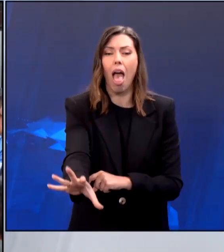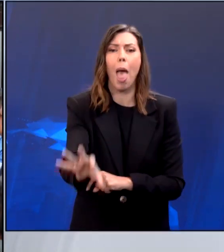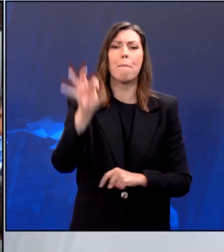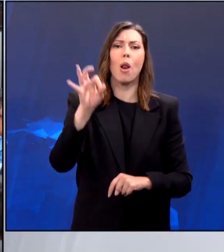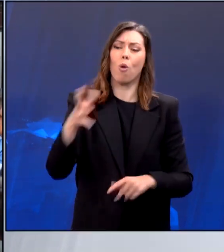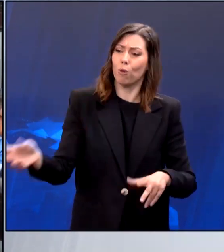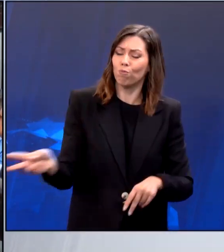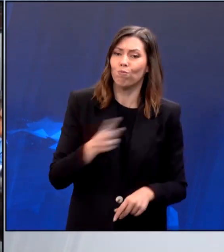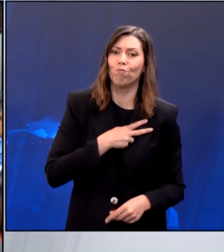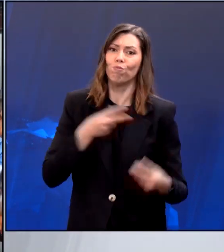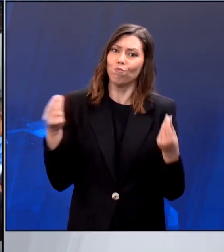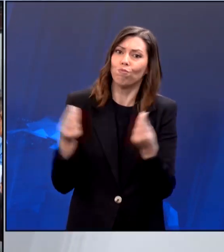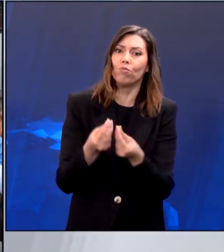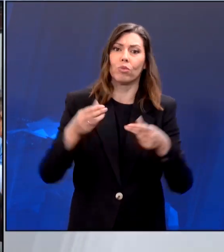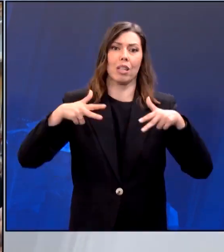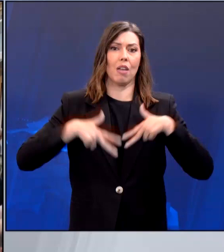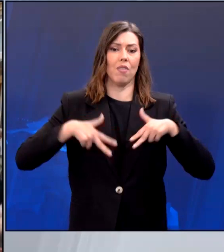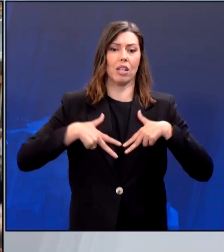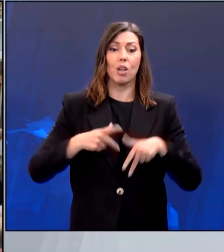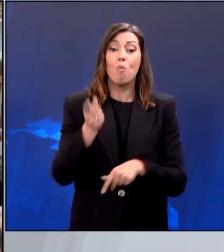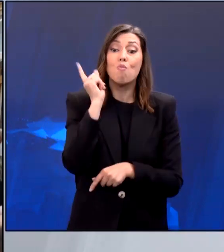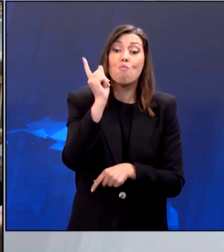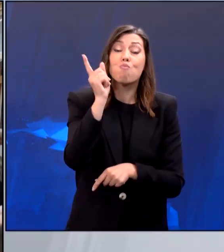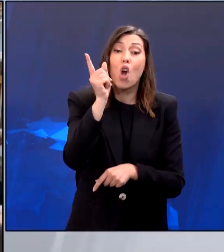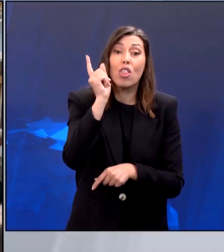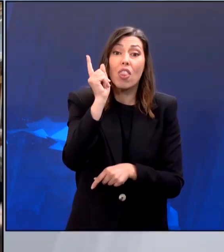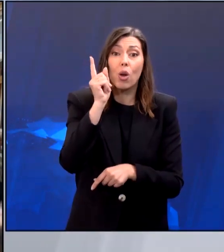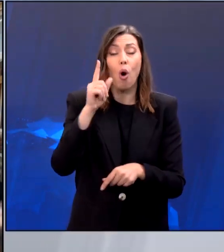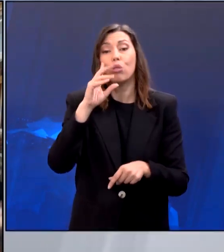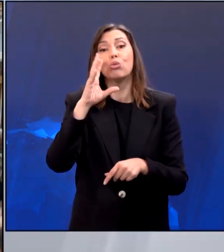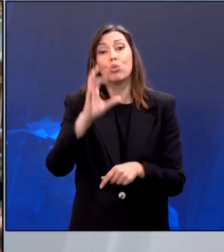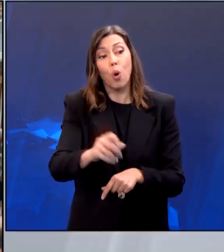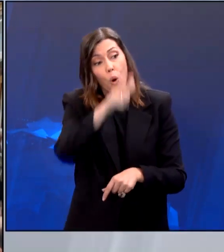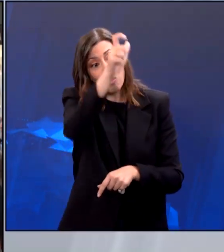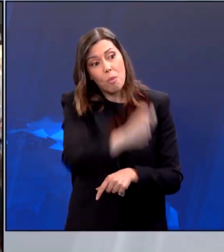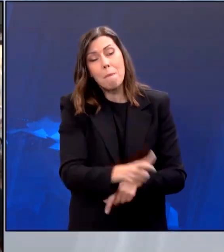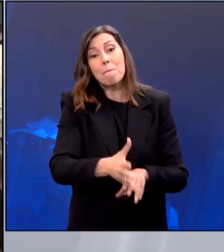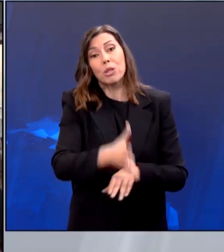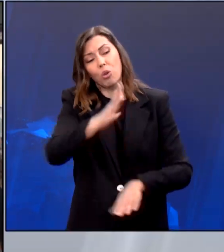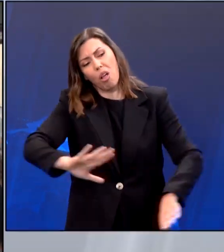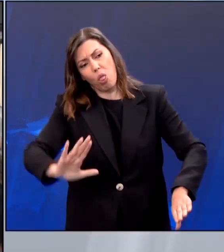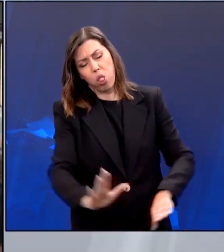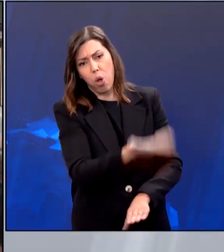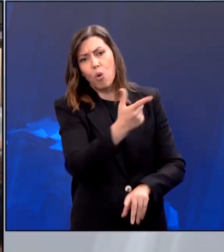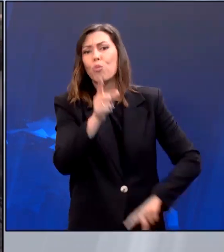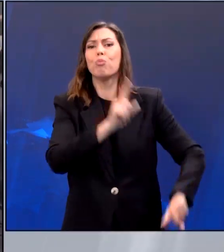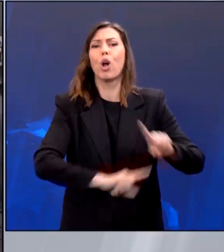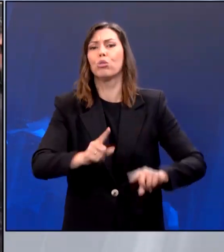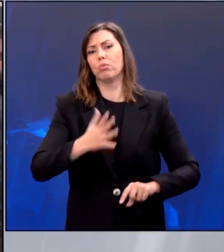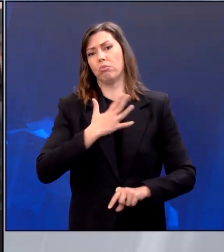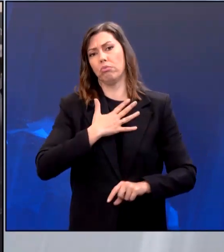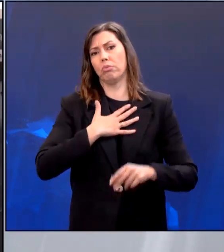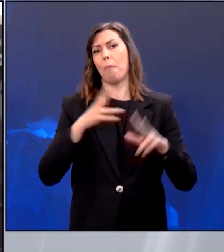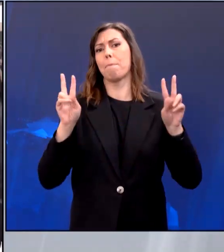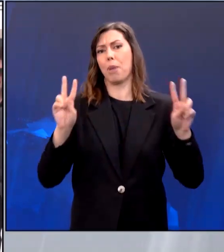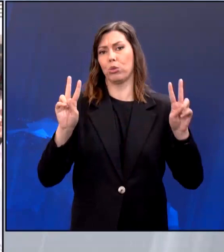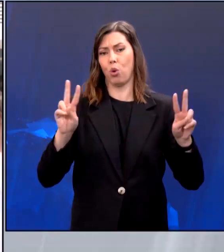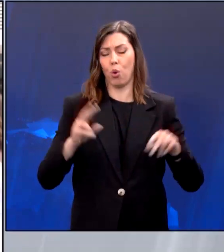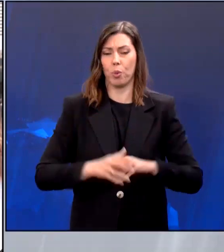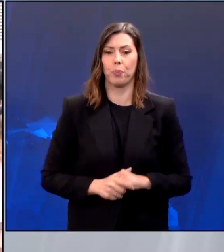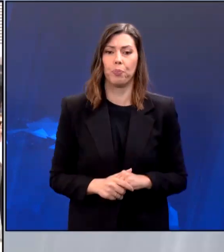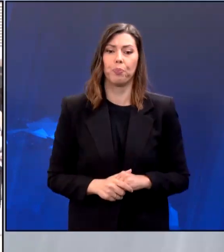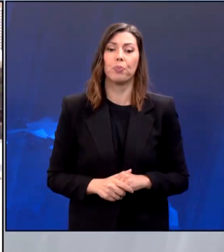χέρι που μπορεί να ανοίξει την πόρτα εξόδου του κύριου Μητσοτάκη από τον Μαξίμου είναι το χέρι του Πασό. Το δικό του μήνυμα στους